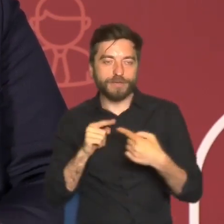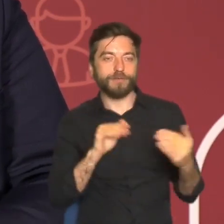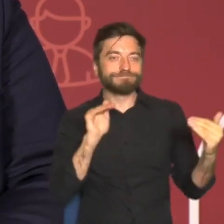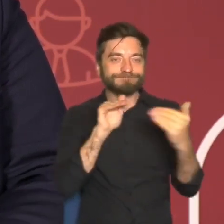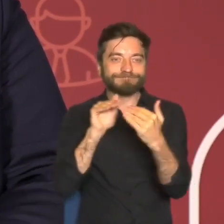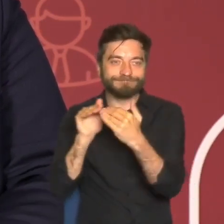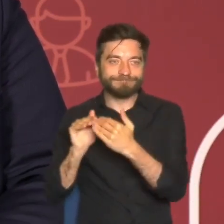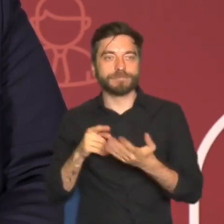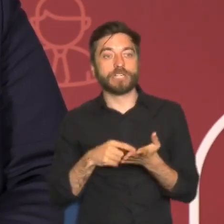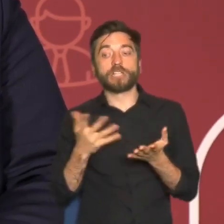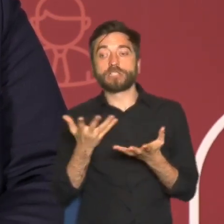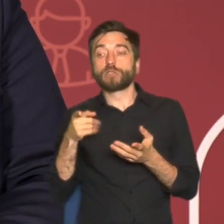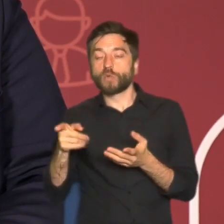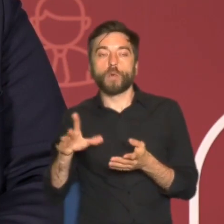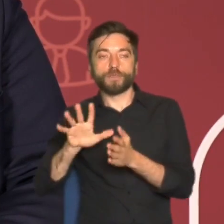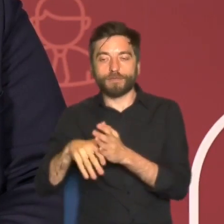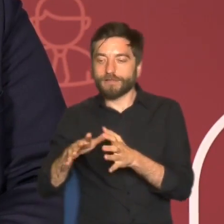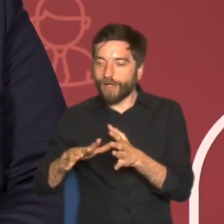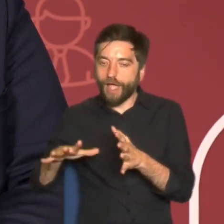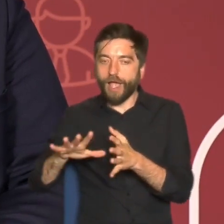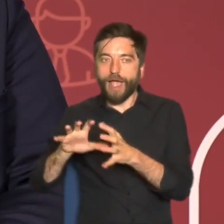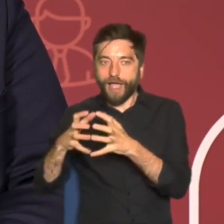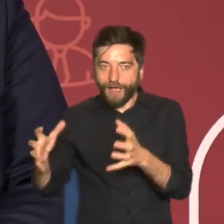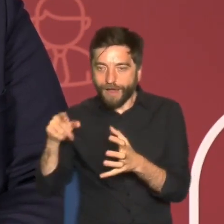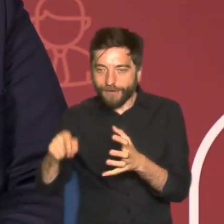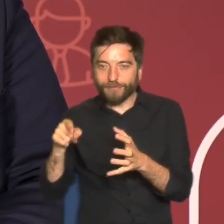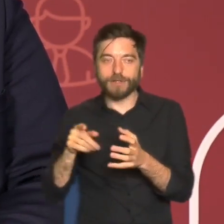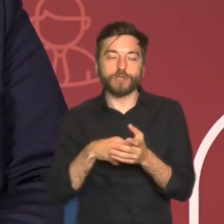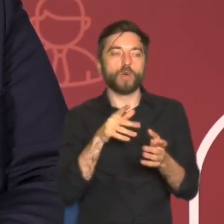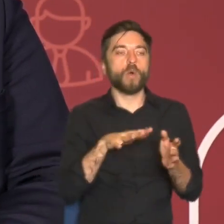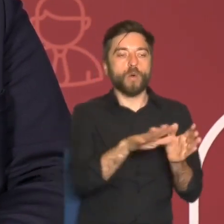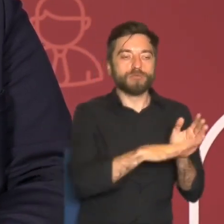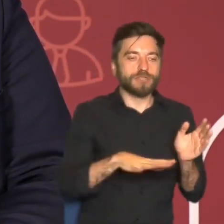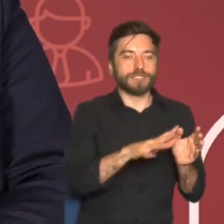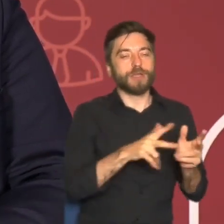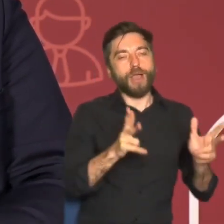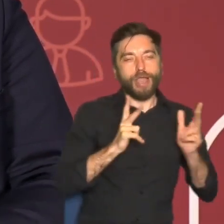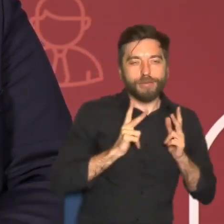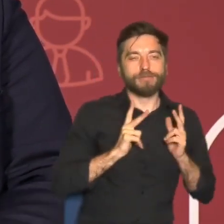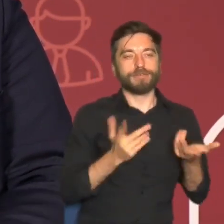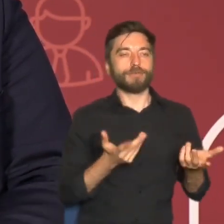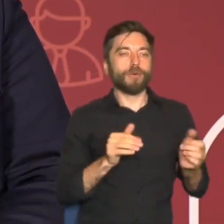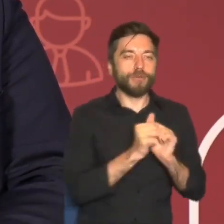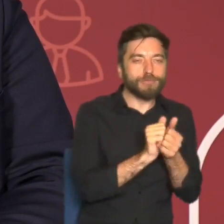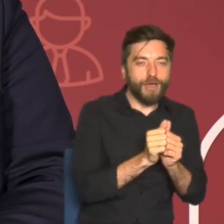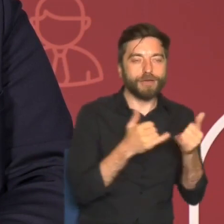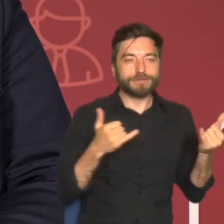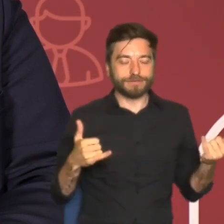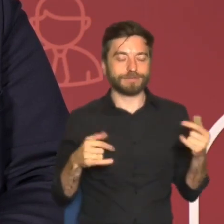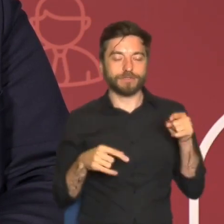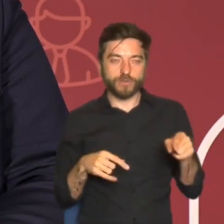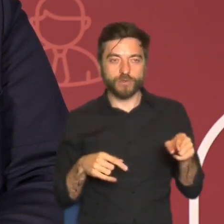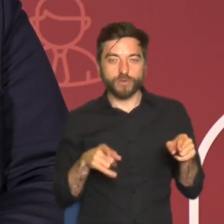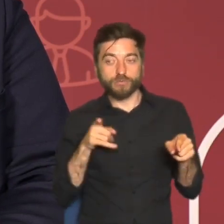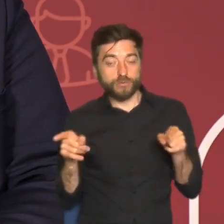czyli jeżeli gdzieś jakieś obszary są bardziej predystynowane do terenów rekreacyjnych wypoczynkowych to być może w skali metropolii